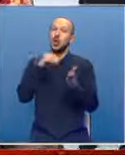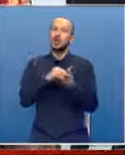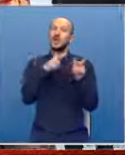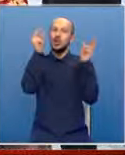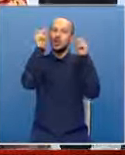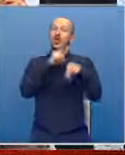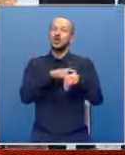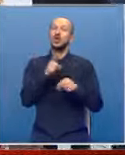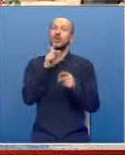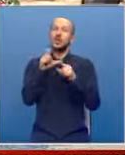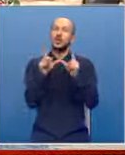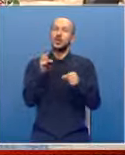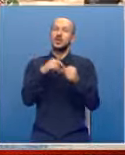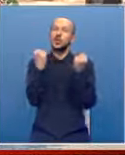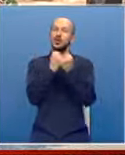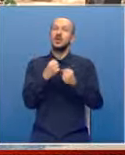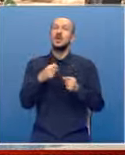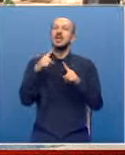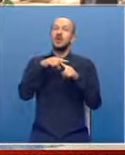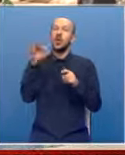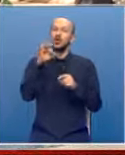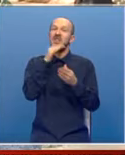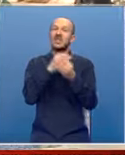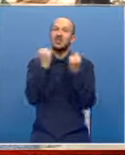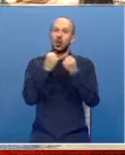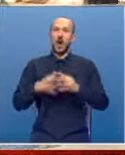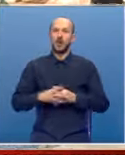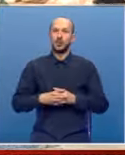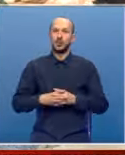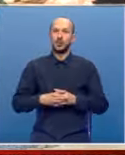je istorijski čas kome su prisustovali učenici Trebinjskih osnovnih i srednjih škola.